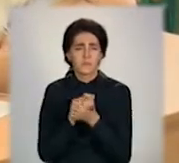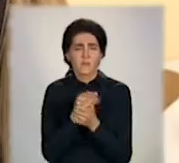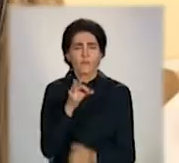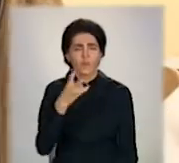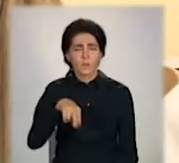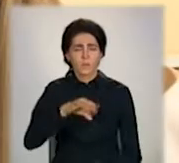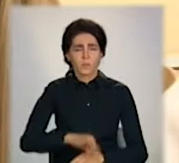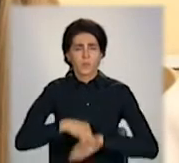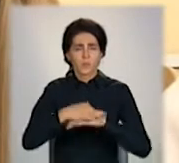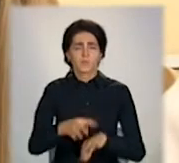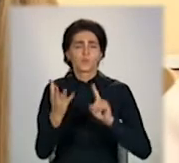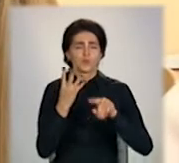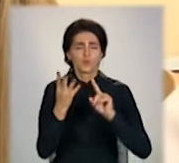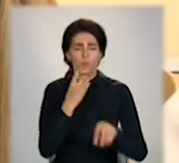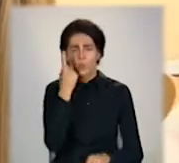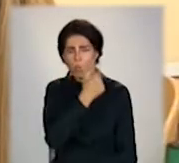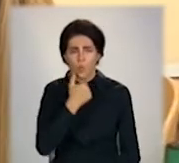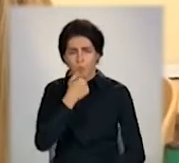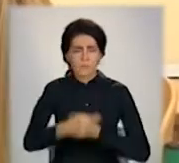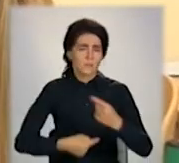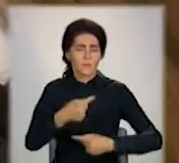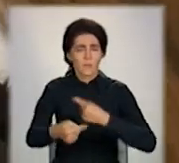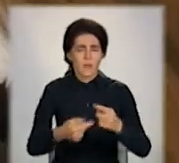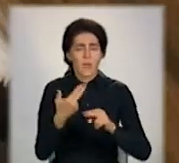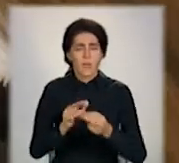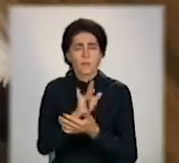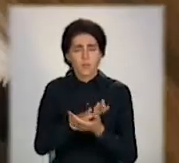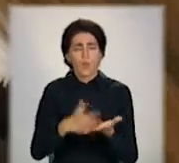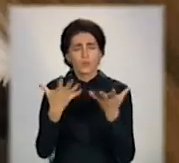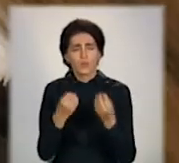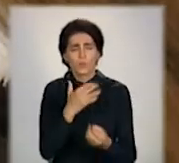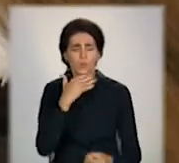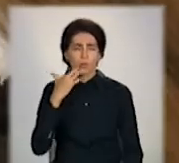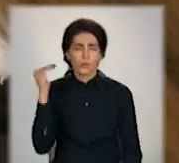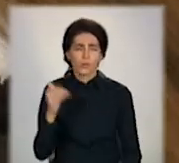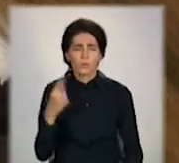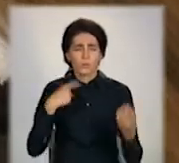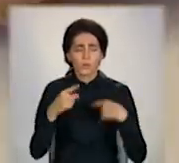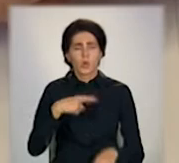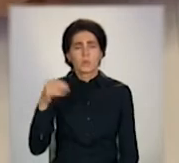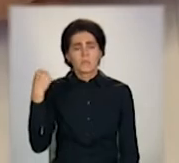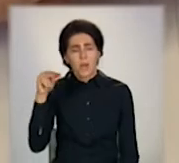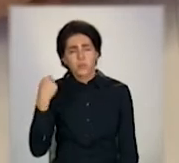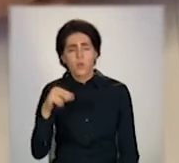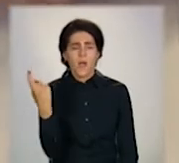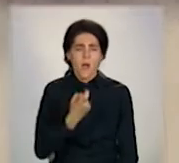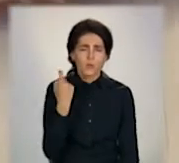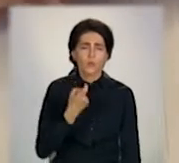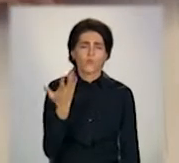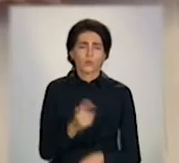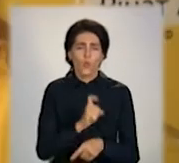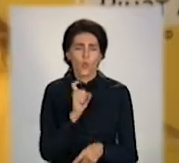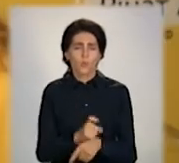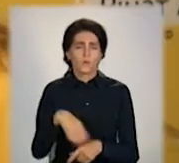проводить четвертий рік поспіль. Цього разу очікують тисячі творчих робіт від школярів Донецької, Луганської, Запорізької та Харківської областей.